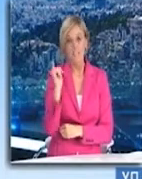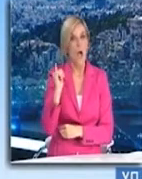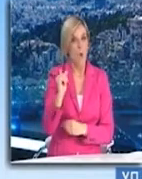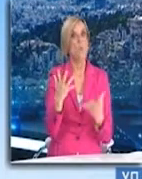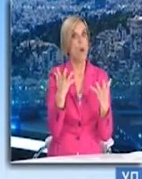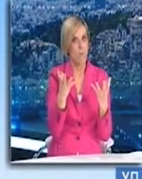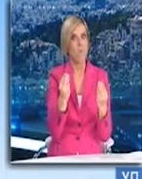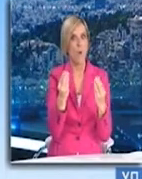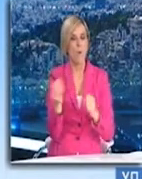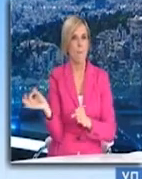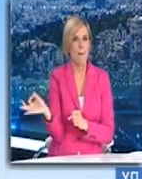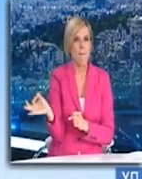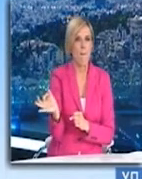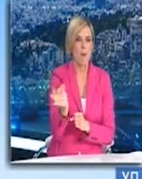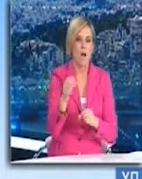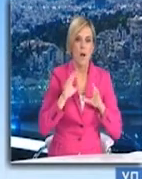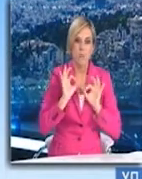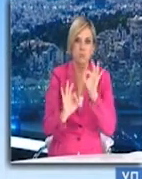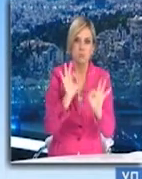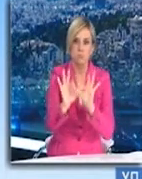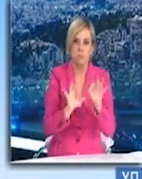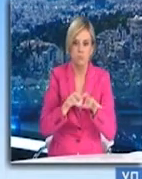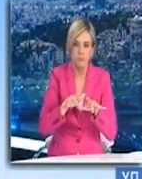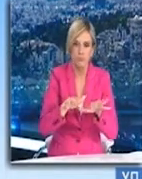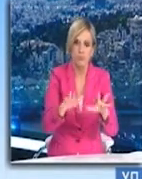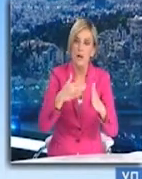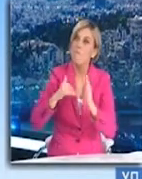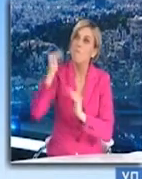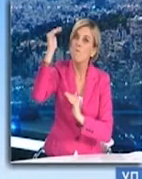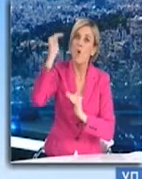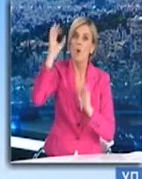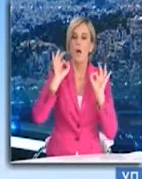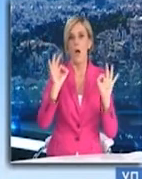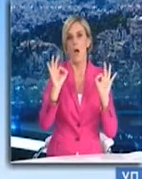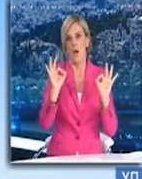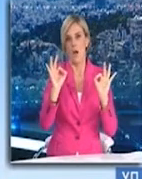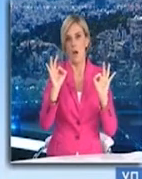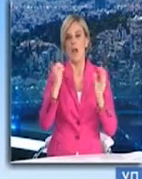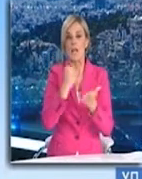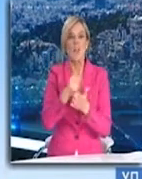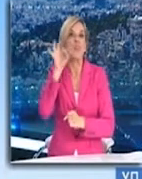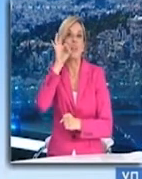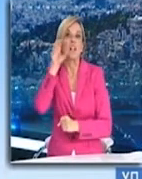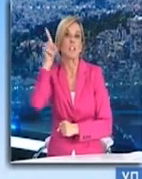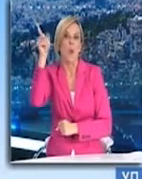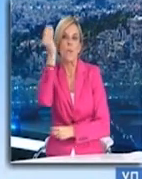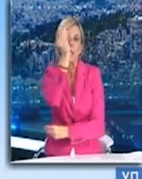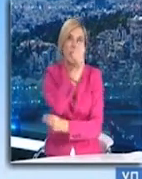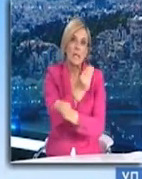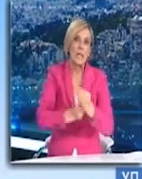κρούσματα στη Βόρεια Ελλάδα, κεντικά στη Θεσσαλονίκη. Είναι δείγμα του τι έχει γίνει σε προηγούμενες εβδομάδες